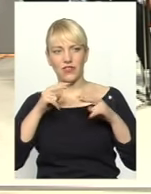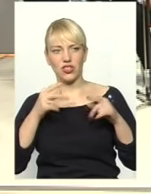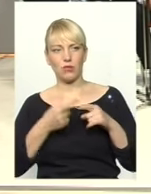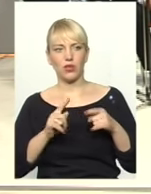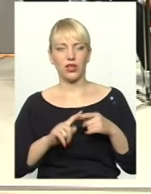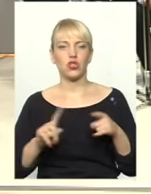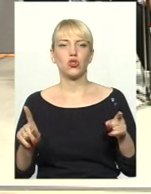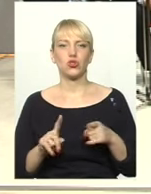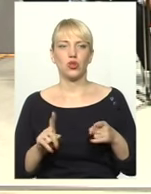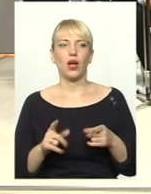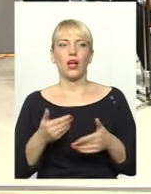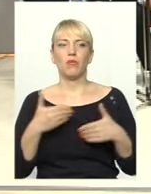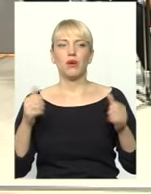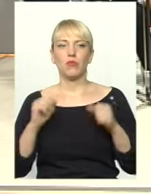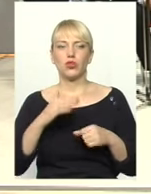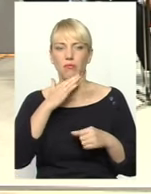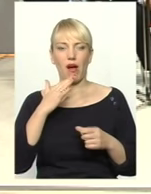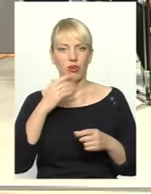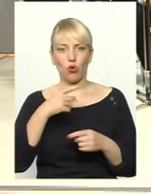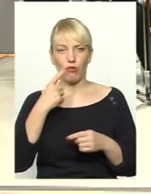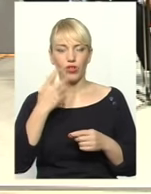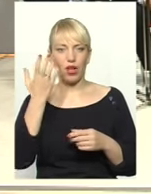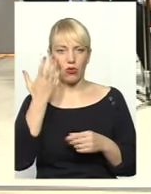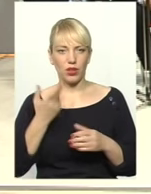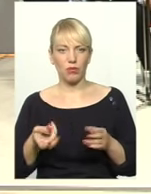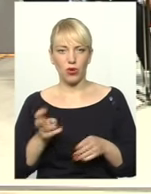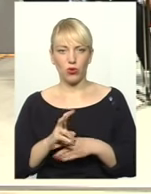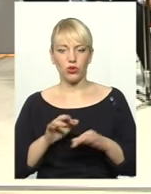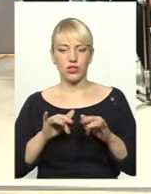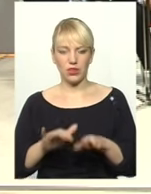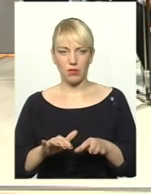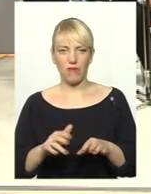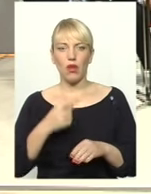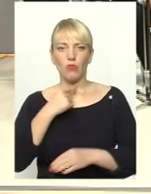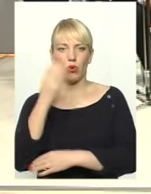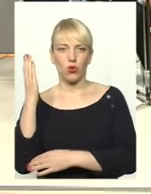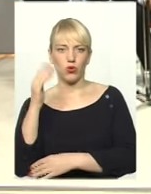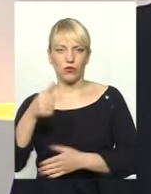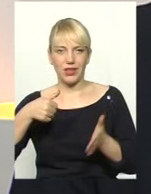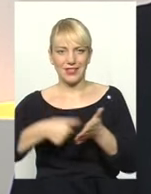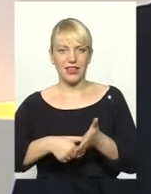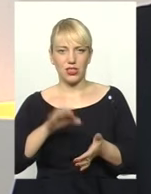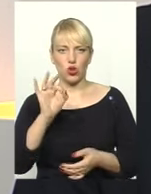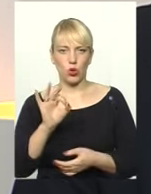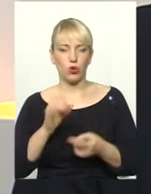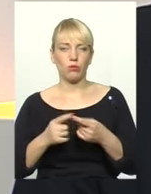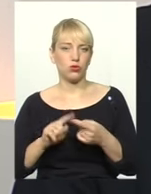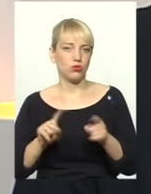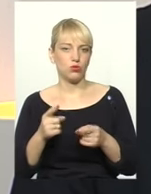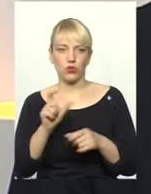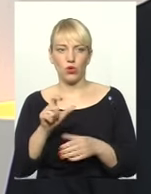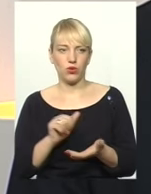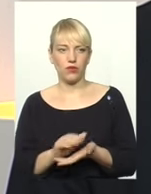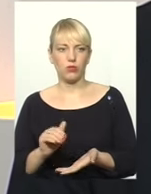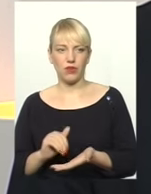ми можемо багато говорити, але коли приходить діло до справ проголосувати і натиснути кнопку, люди чомусь відмовляються.